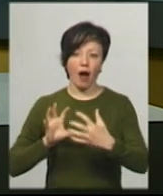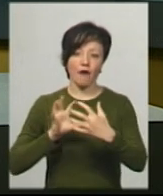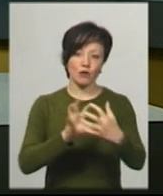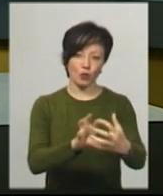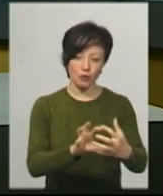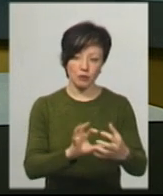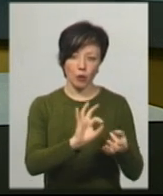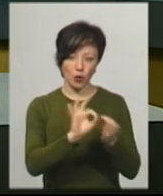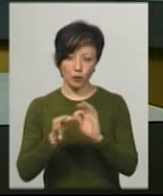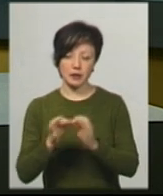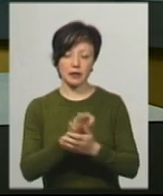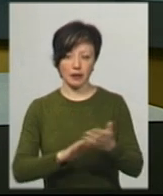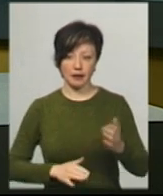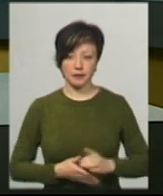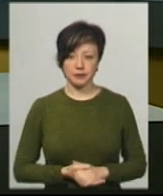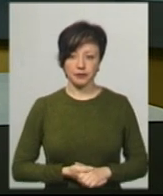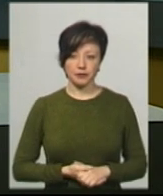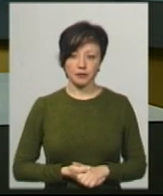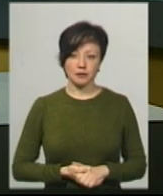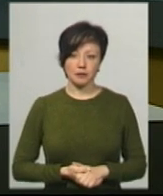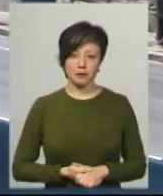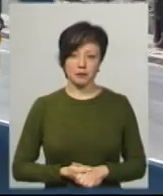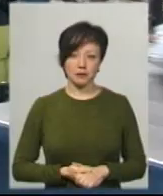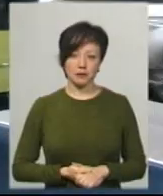рейси. Подробиці у сюжеті Анастасії Збродової.